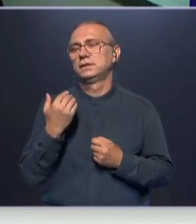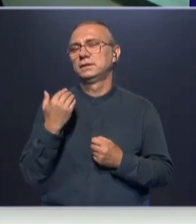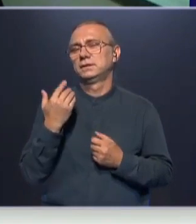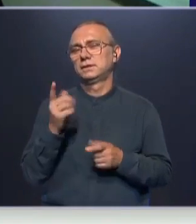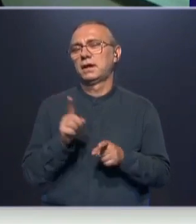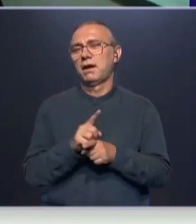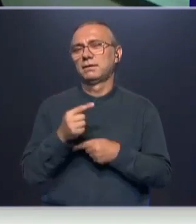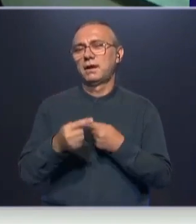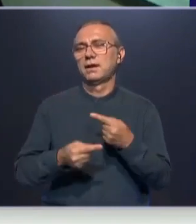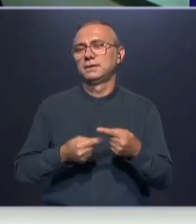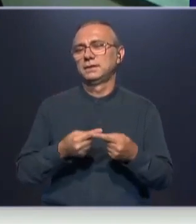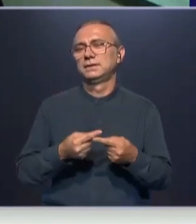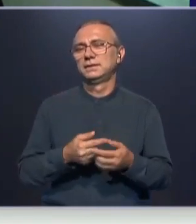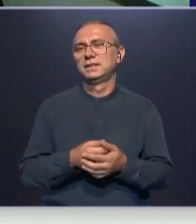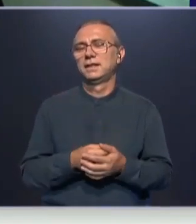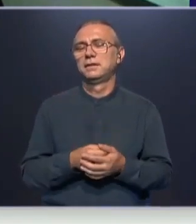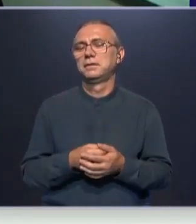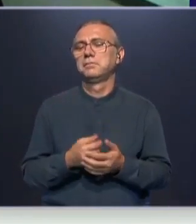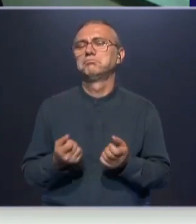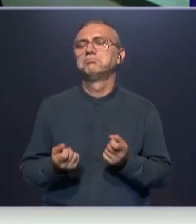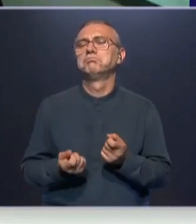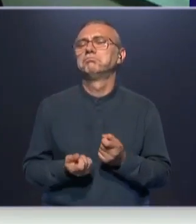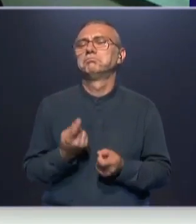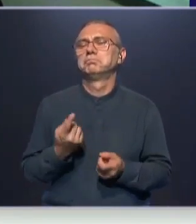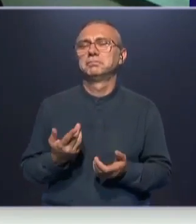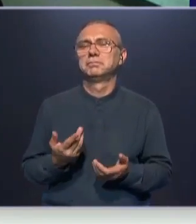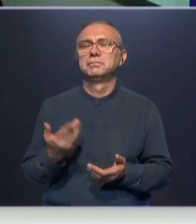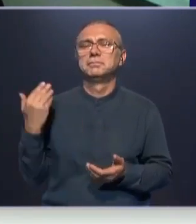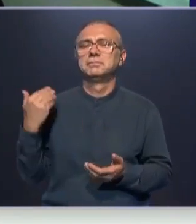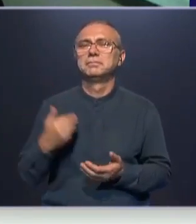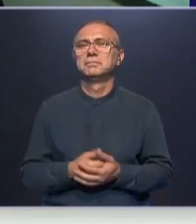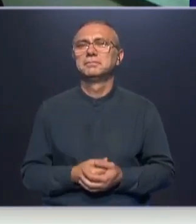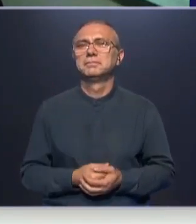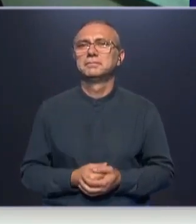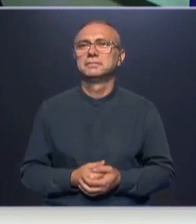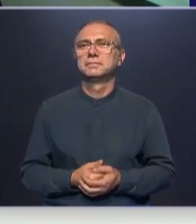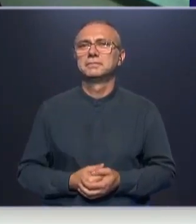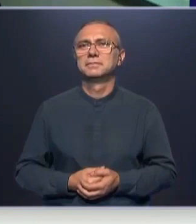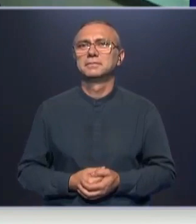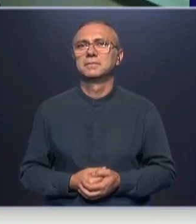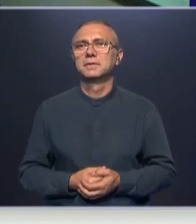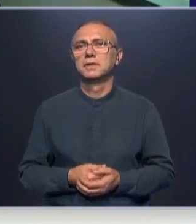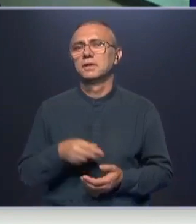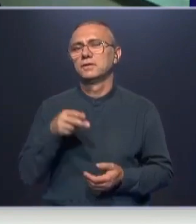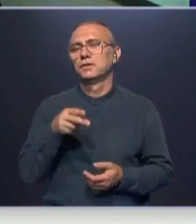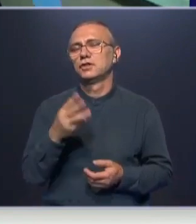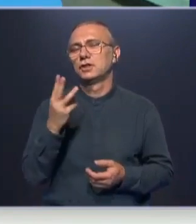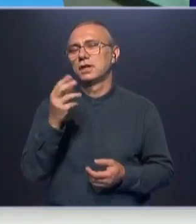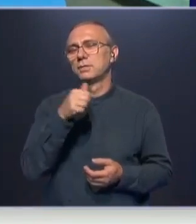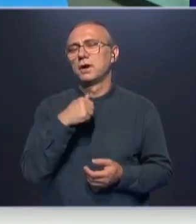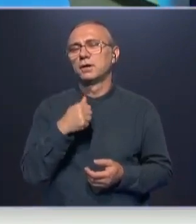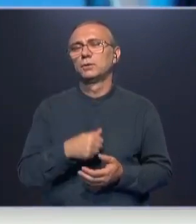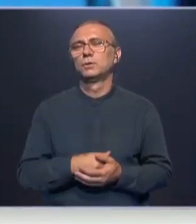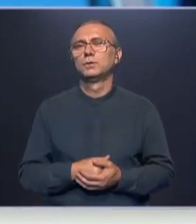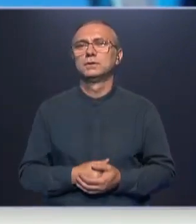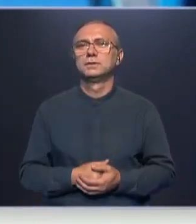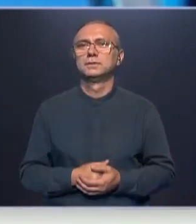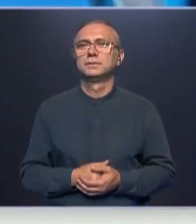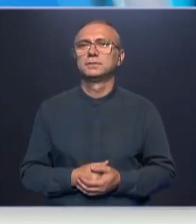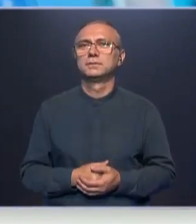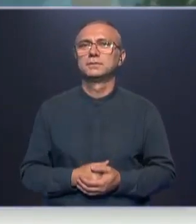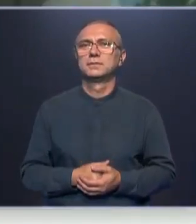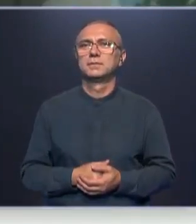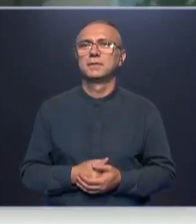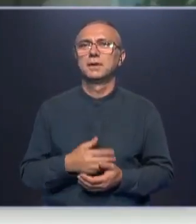первоисточником? В 2003 году была